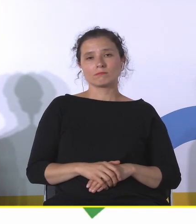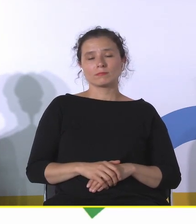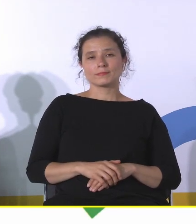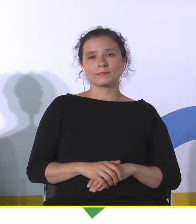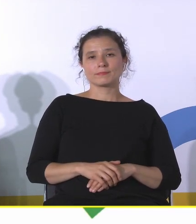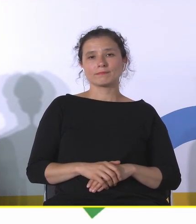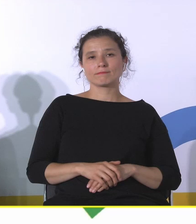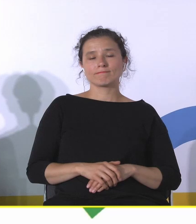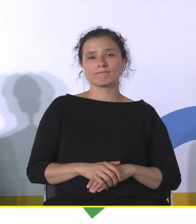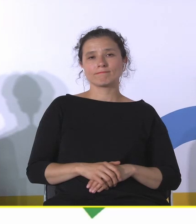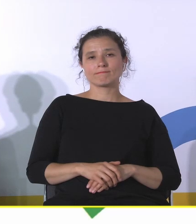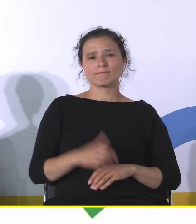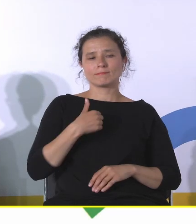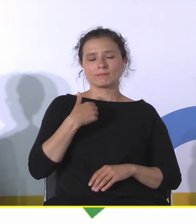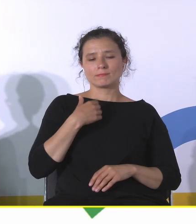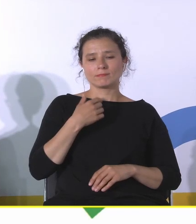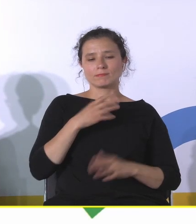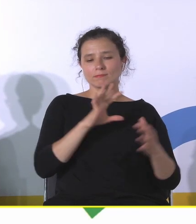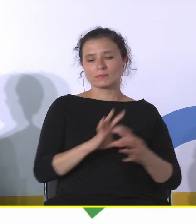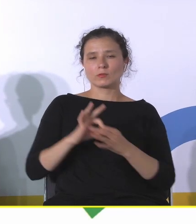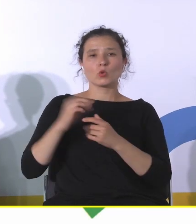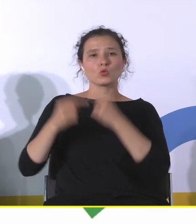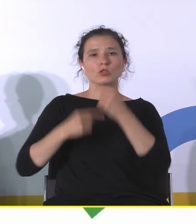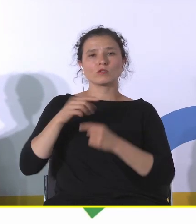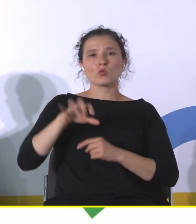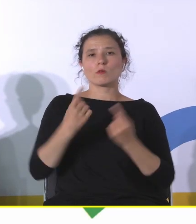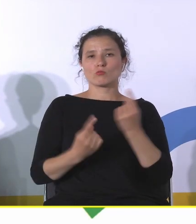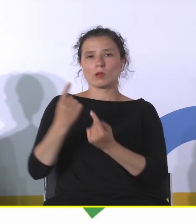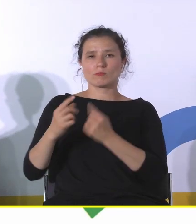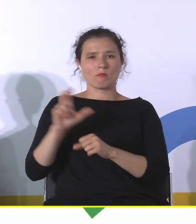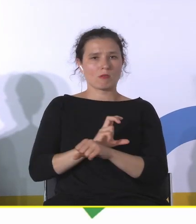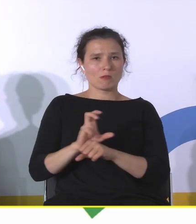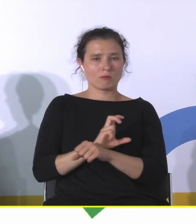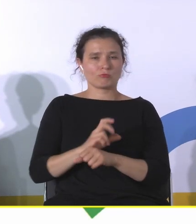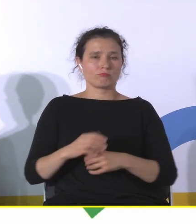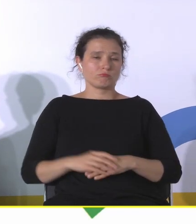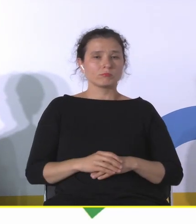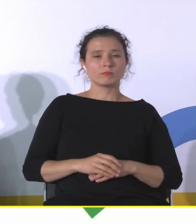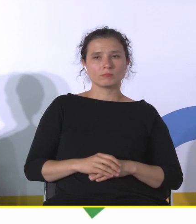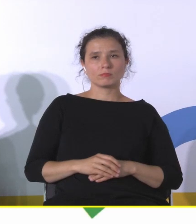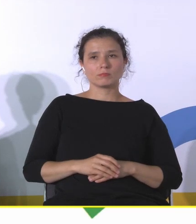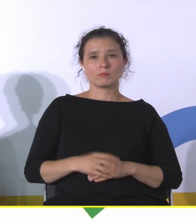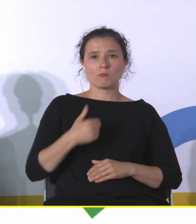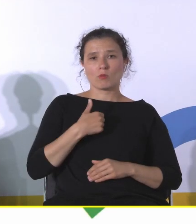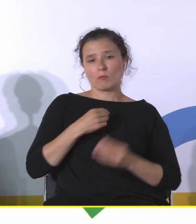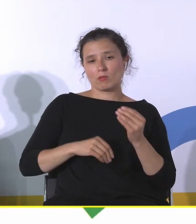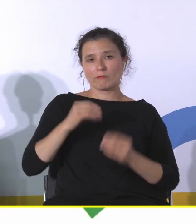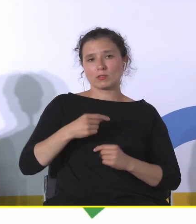Ja wracam do dziedzictwa tego przemysłowego, technicznego, bo o tym mogę najwięcej powiedzieć.